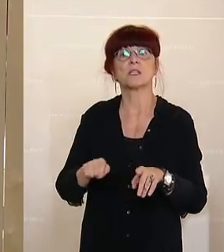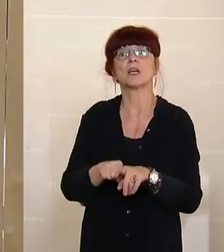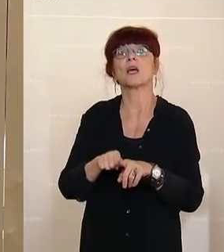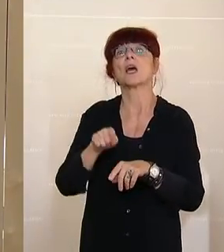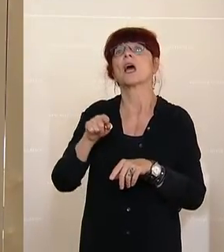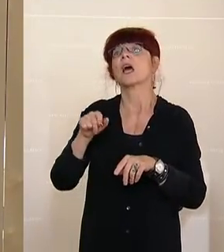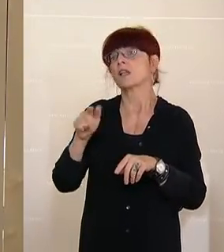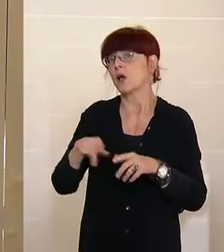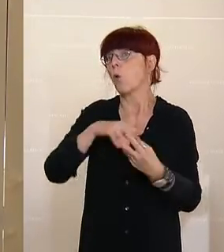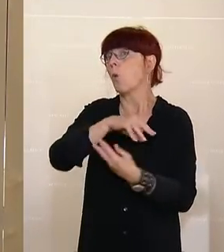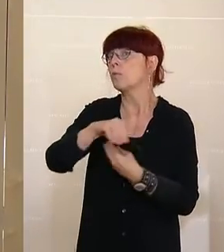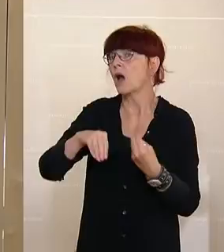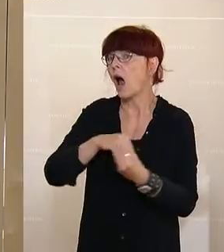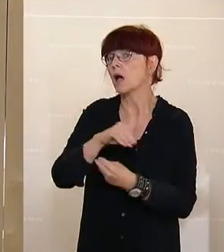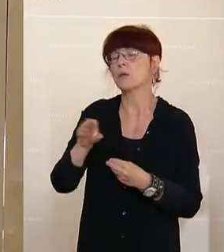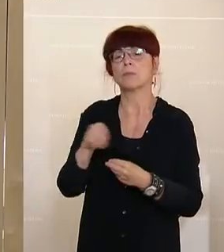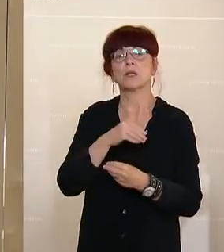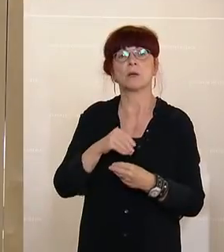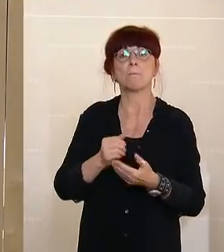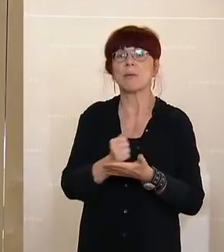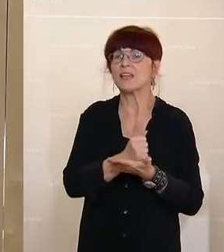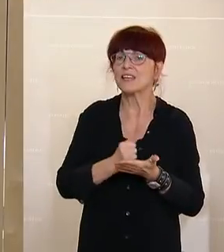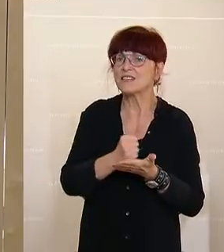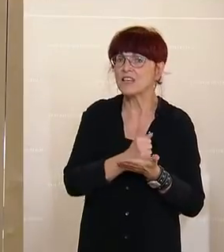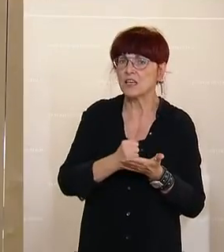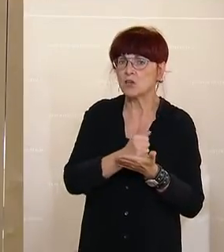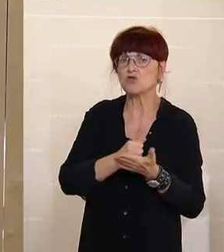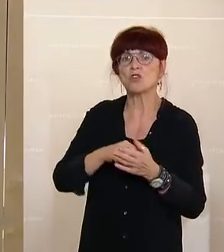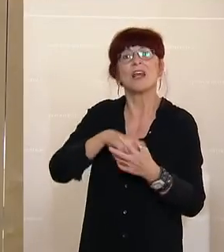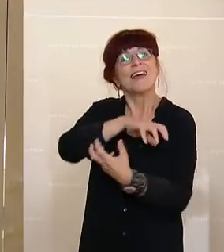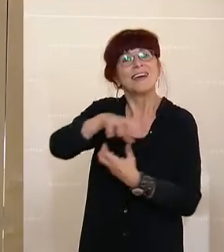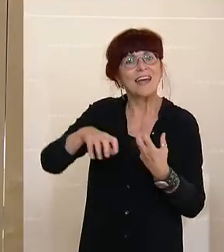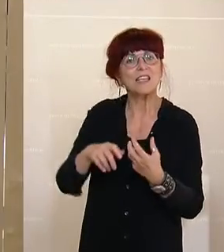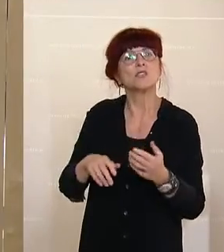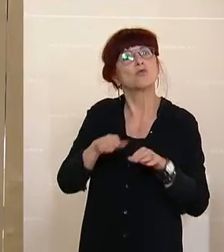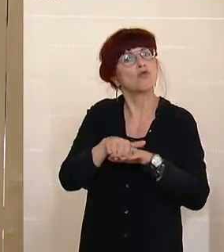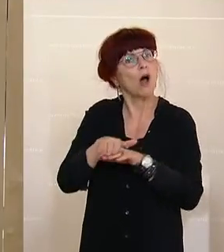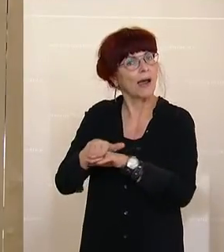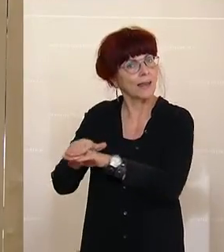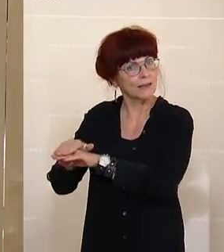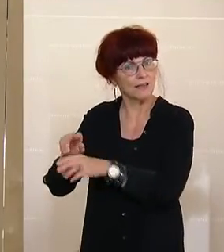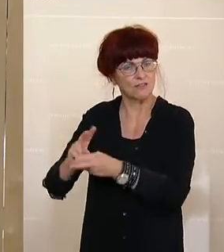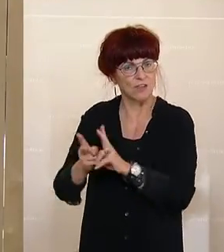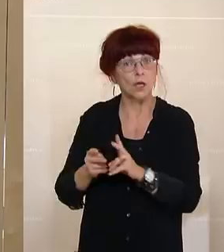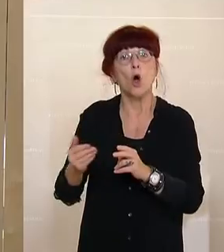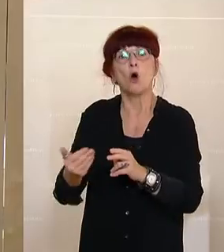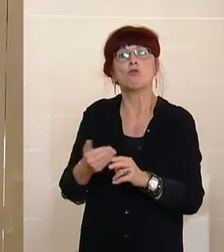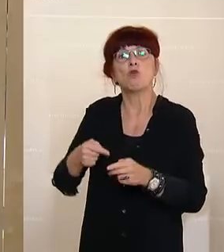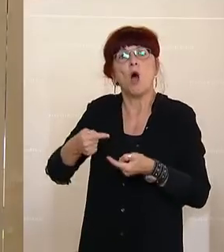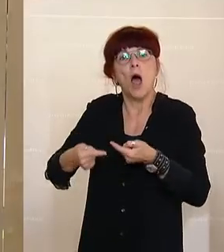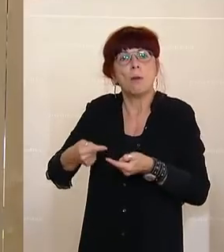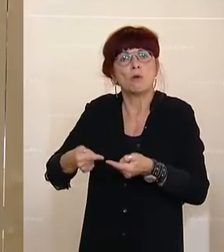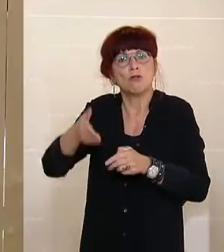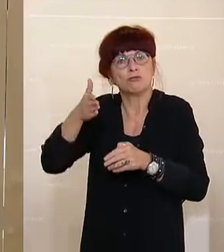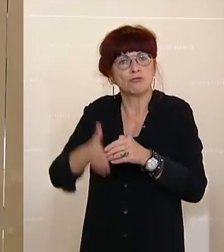dass sie kurz vor dem Ablaufdatum auch, dass kurz vor dem Ablaufdatum fällig ist. Und diese